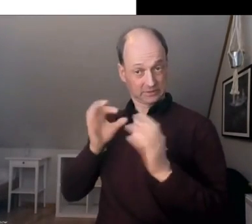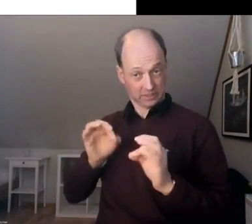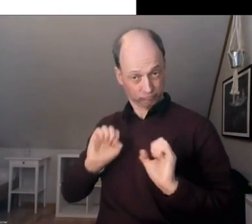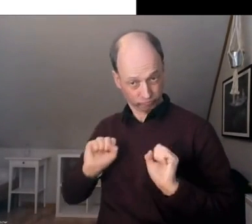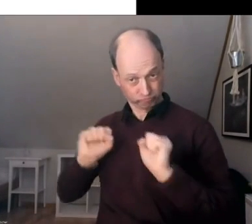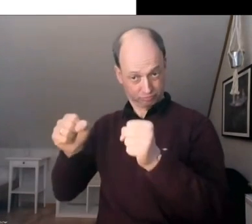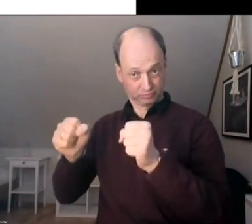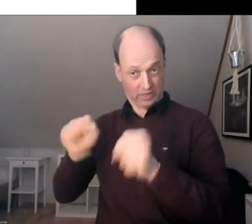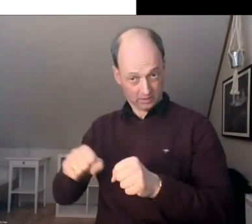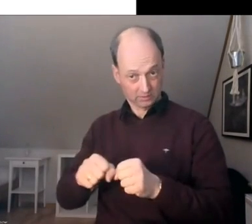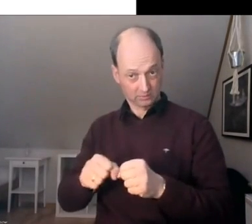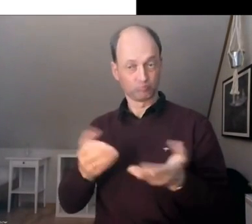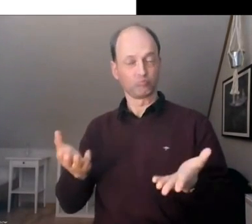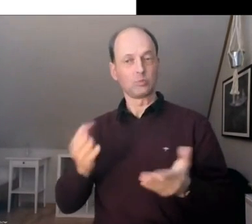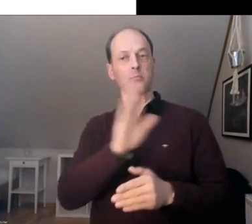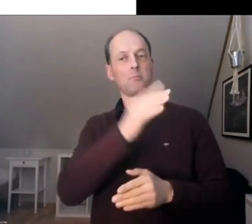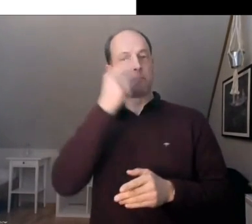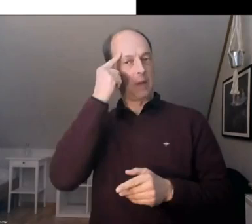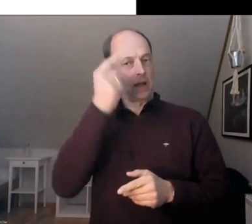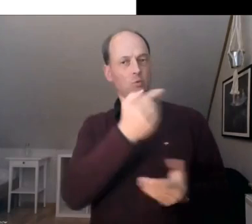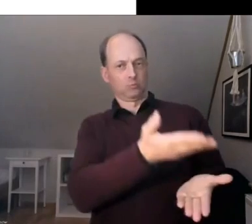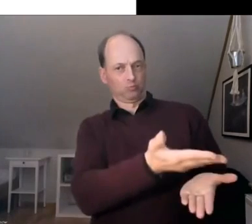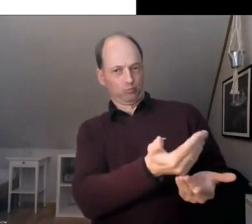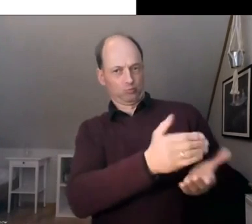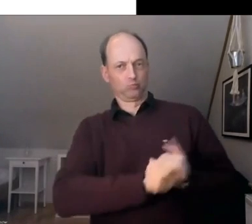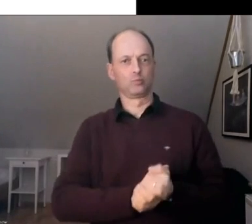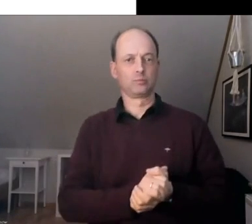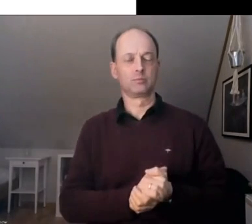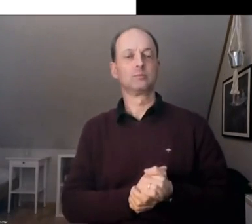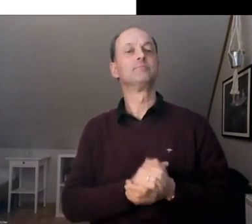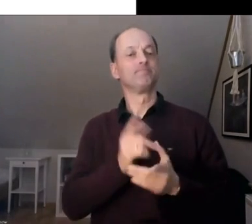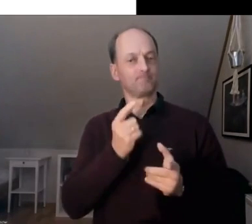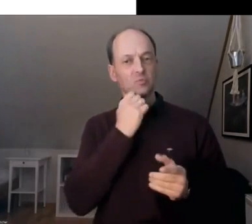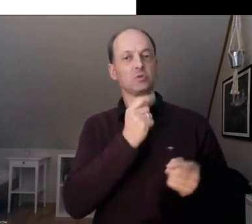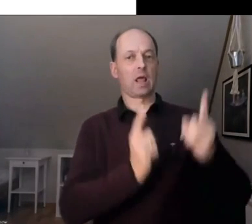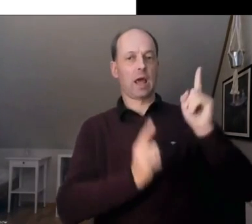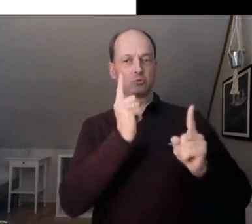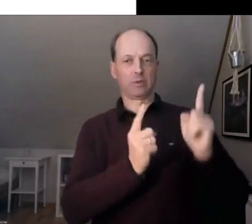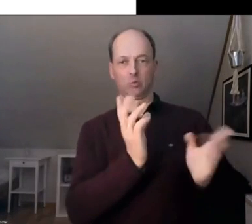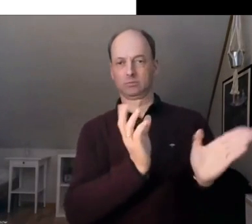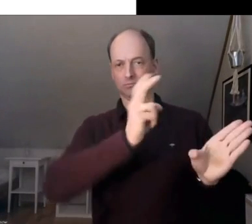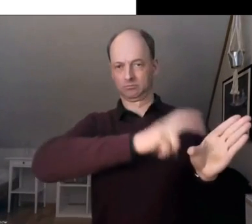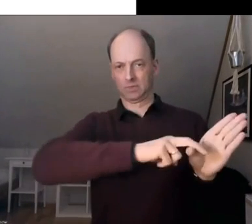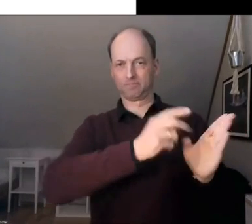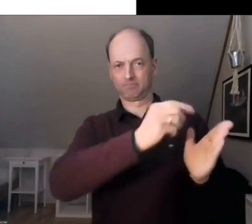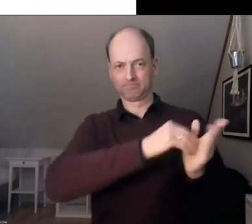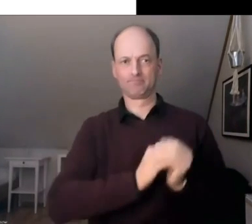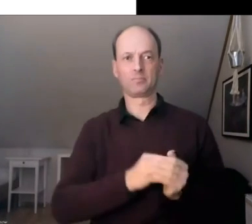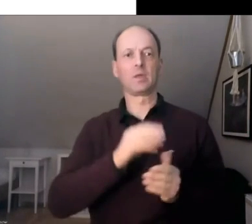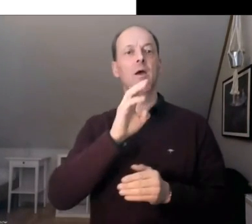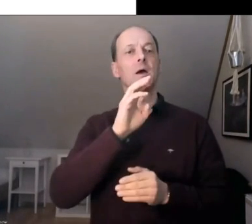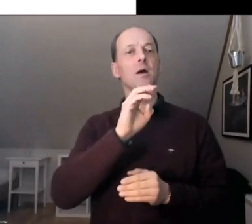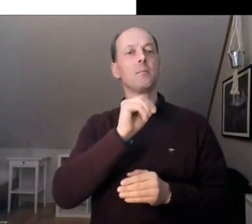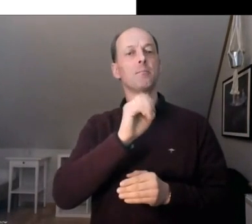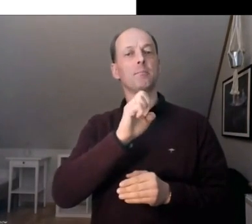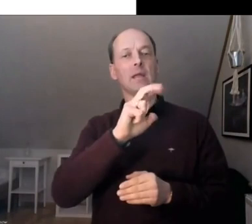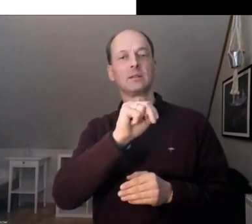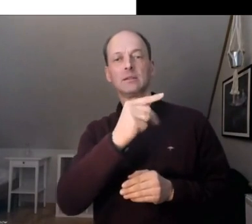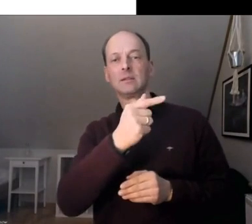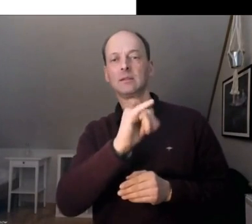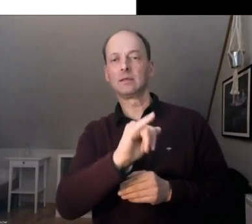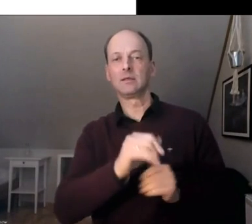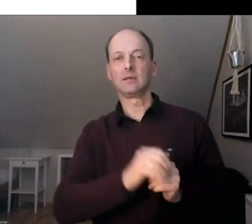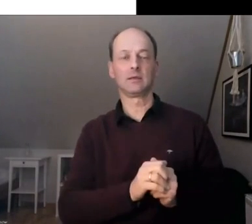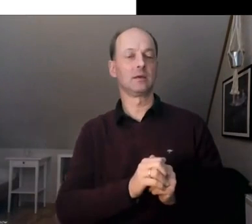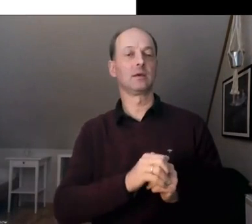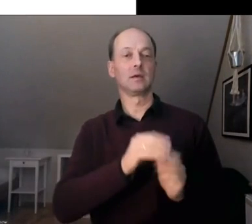auf www.menti.com mit dem Code 1014-27-2. Vielen